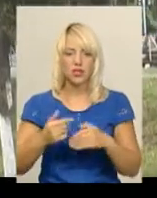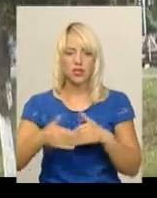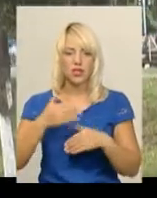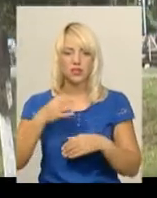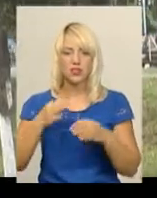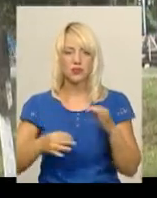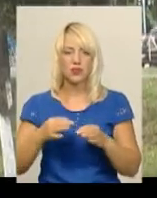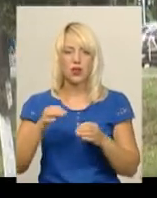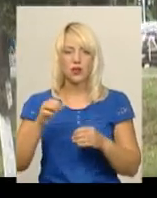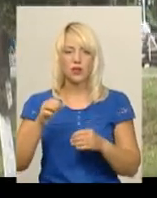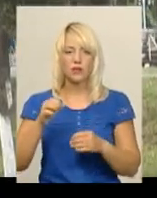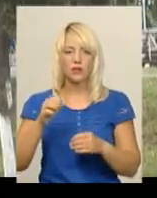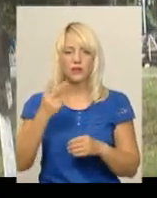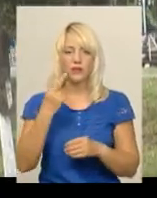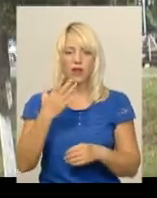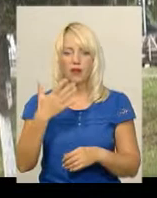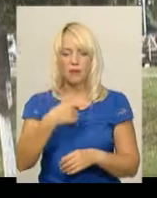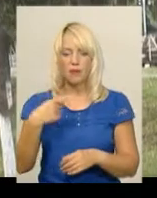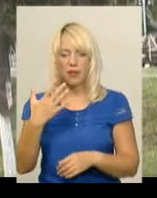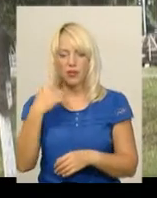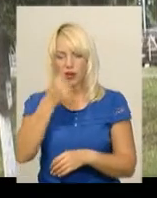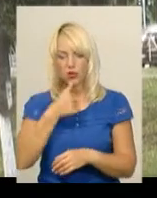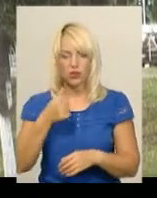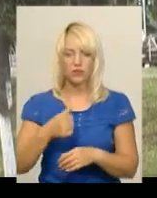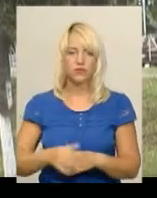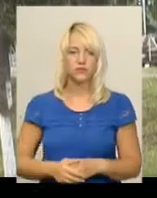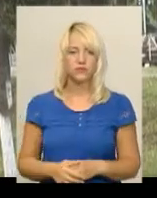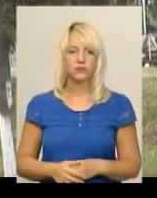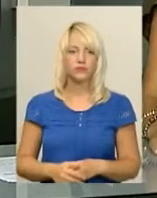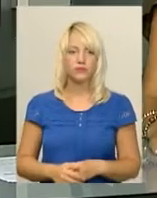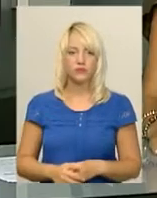обмеження волі від 2 до 5 років або позбавлення волі на той самий срок.